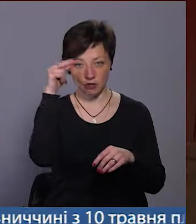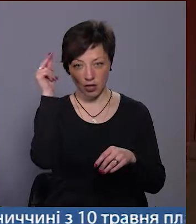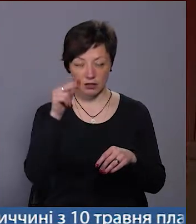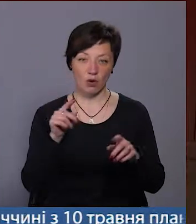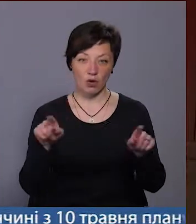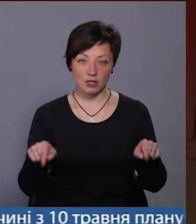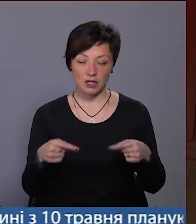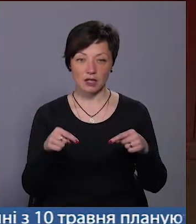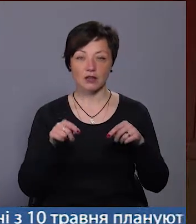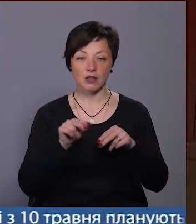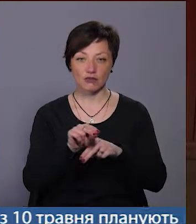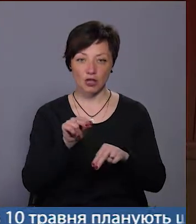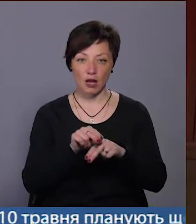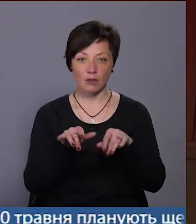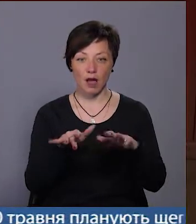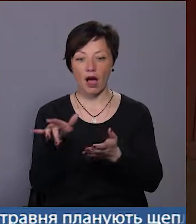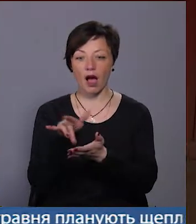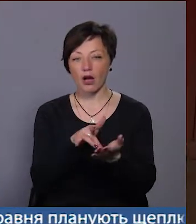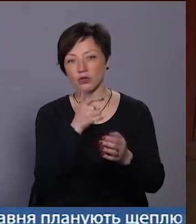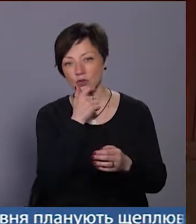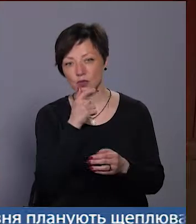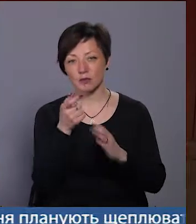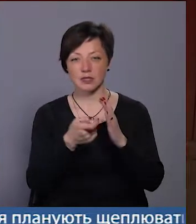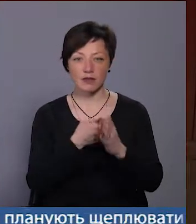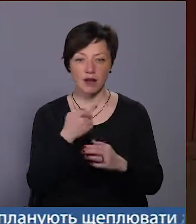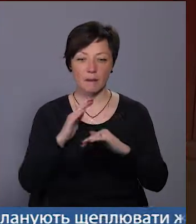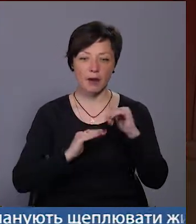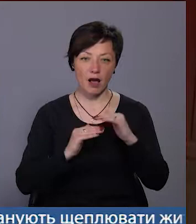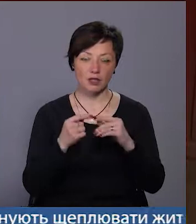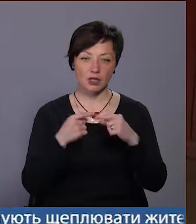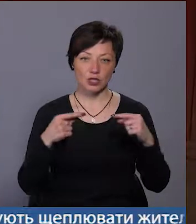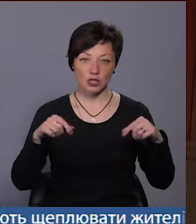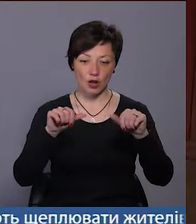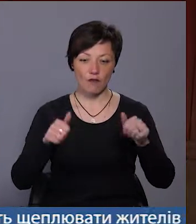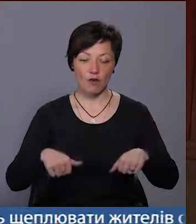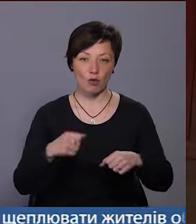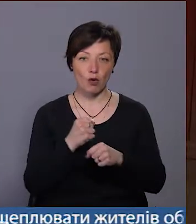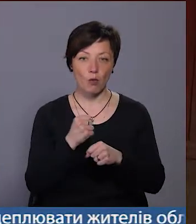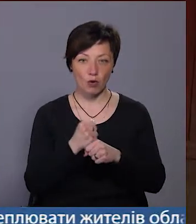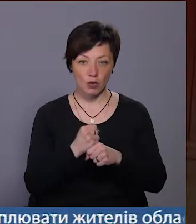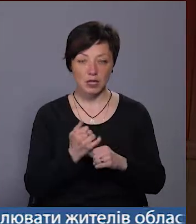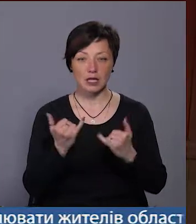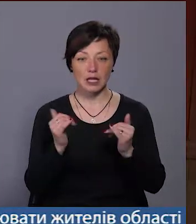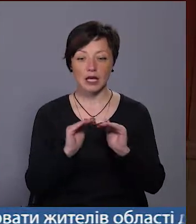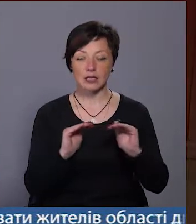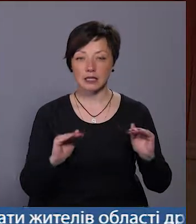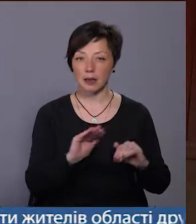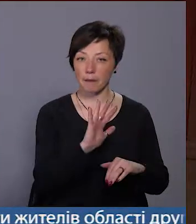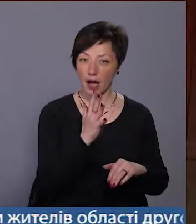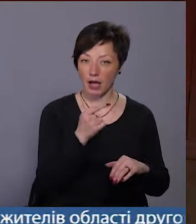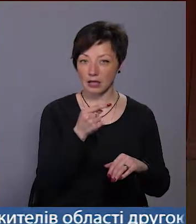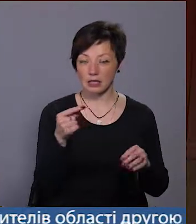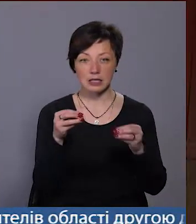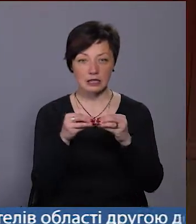навчальний процес за допомогою екскурсій, навчально-пізнавальної практики та інших форм роботи. Для учнів 5-10